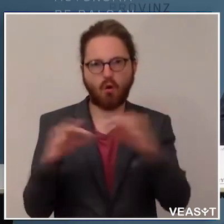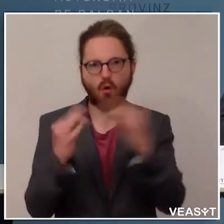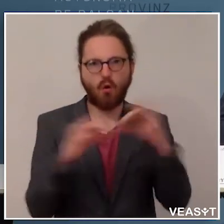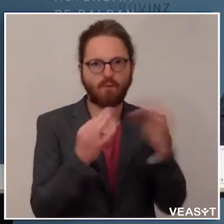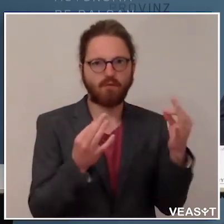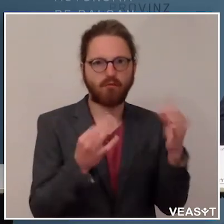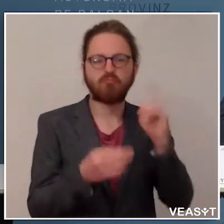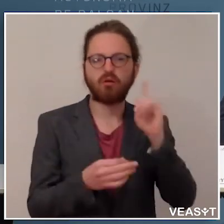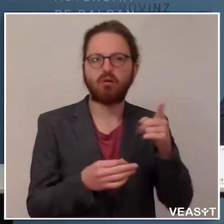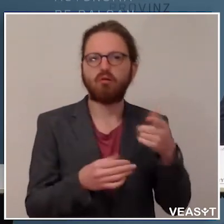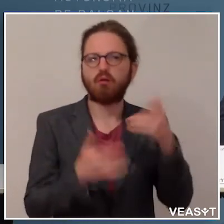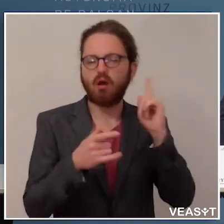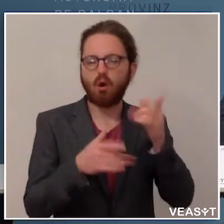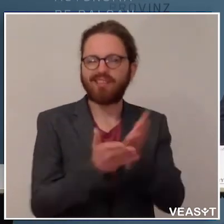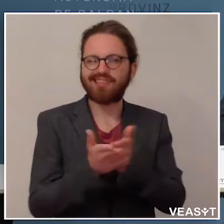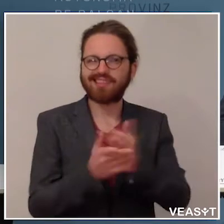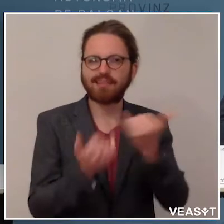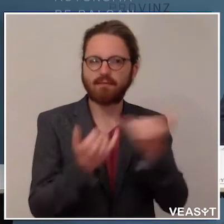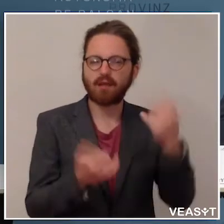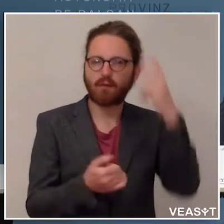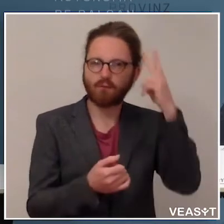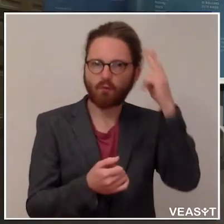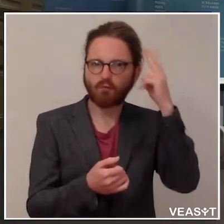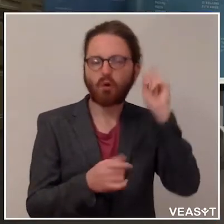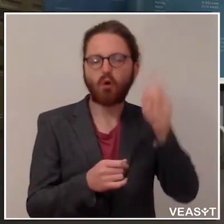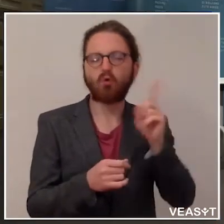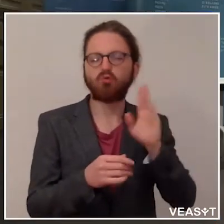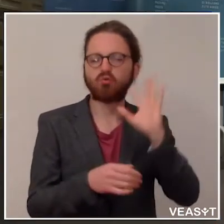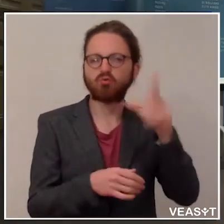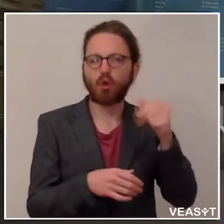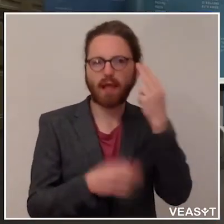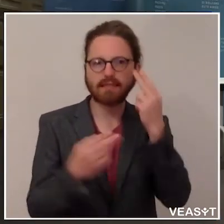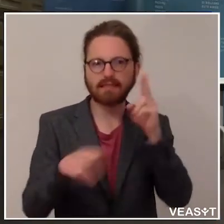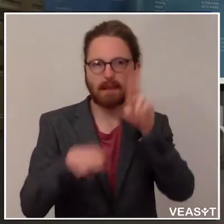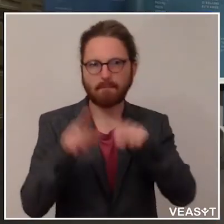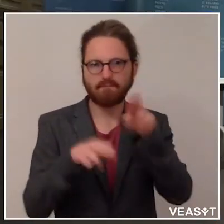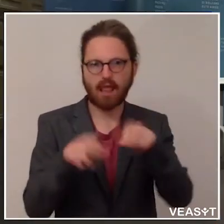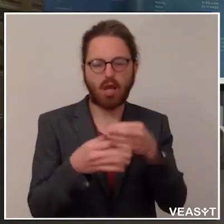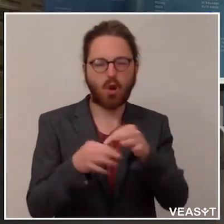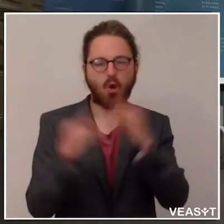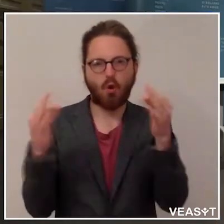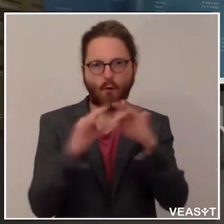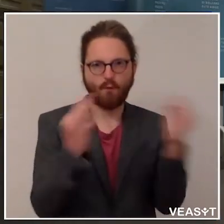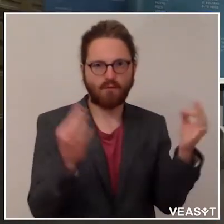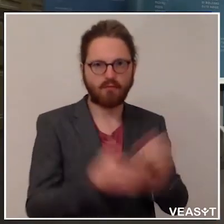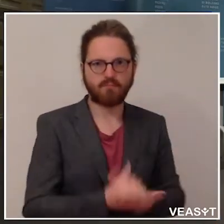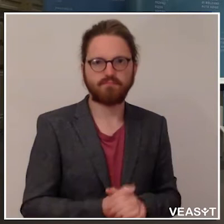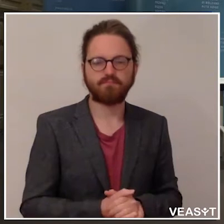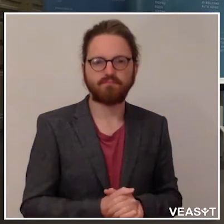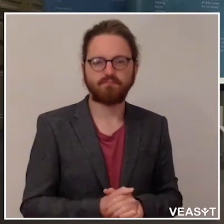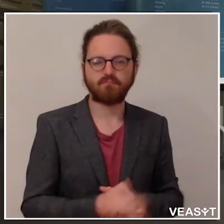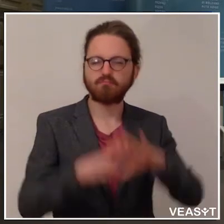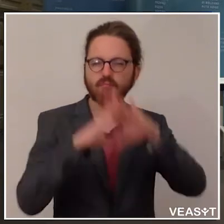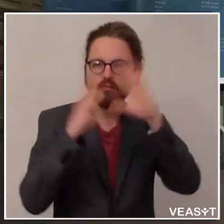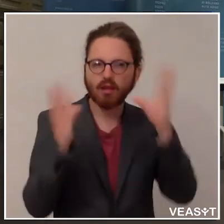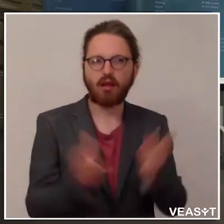Entschuldigung, Friseur, nicht Chauffeur, Friseur und Schönheitspflege. Und all diese beruflichen